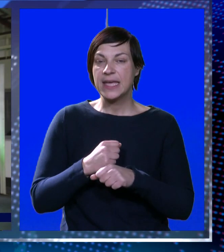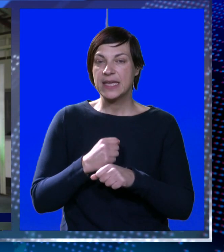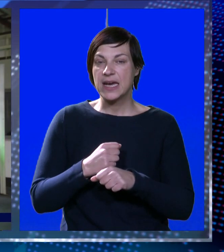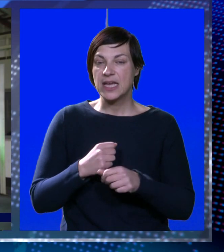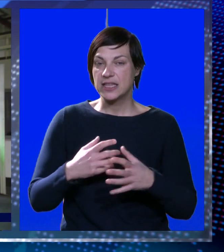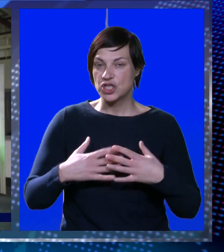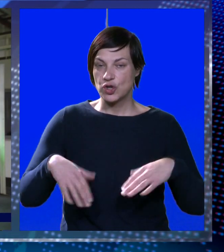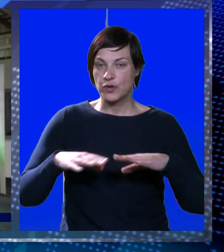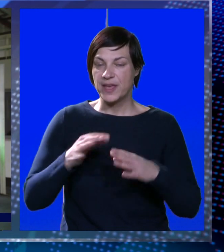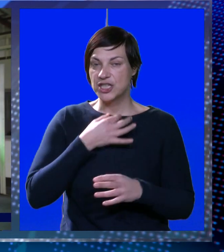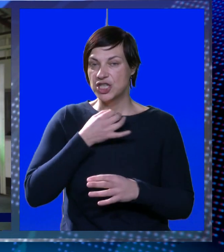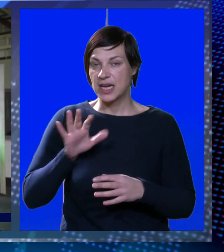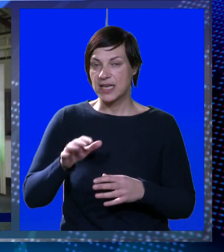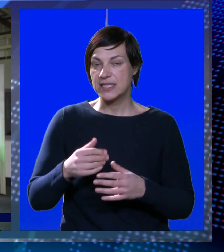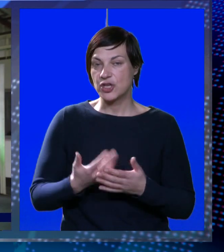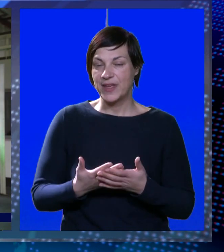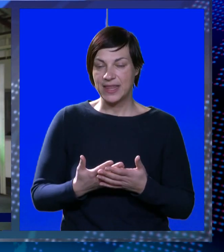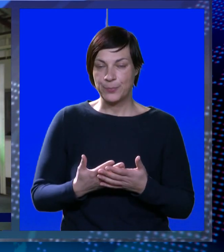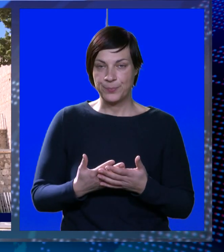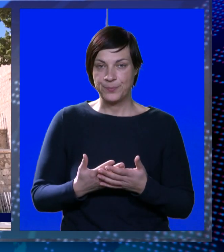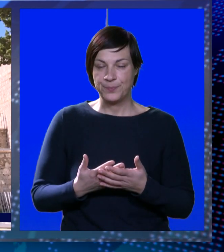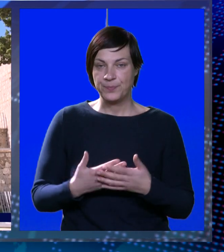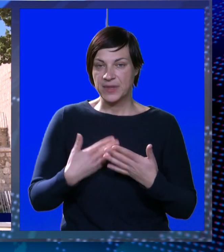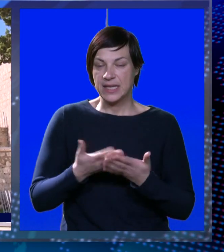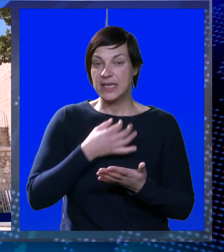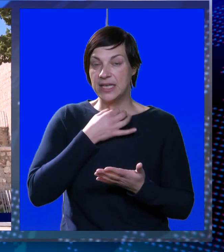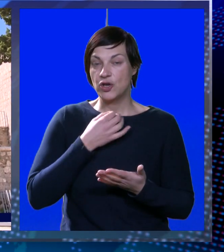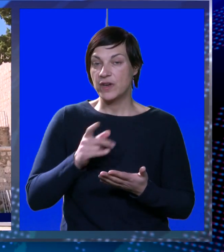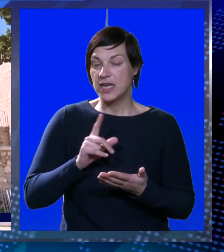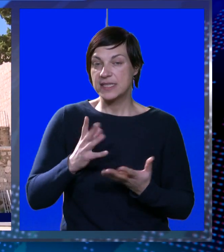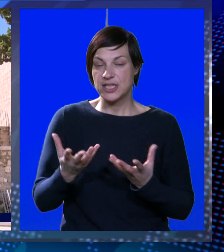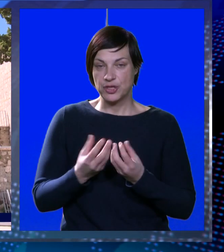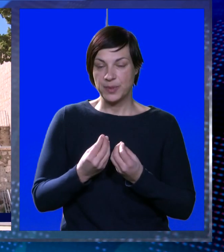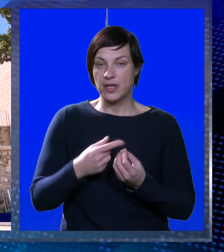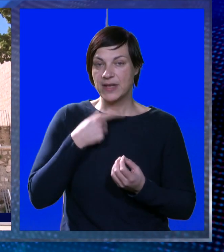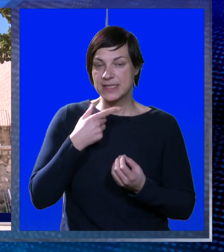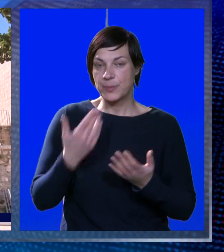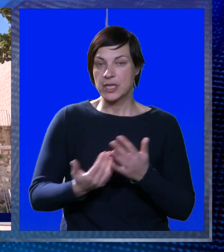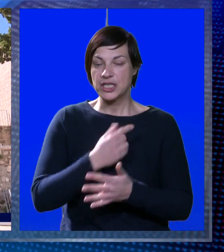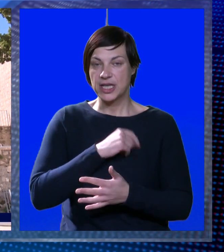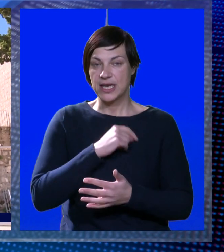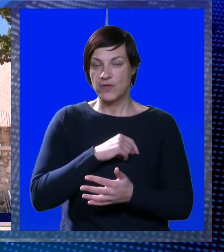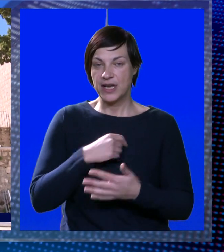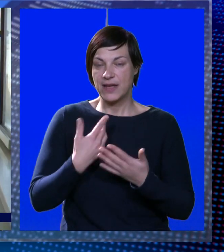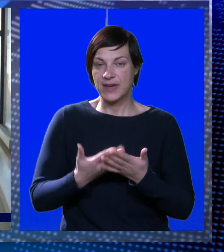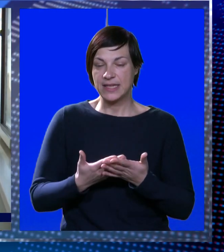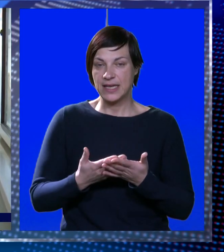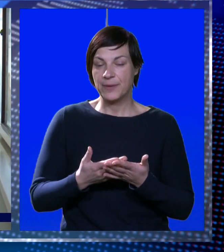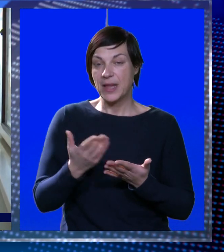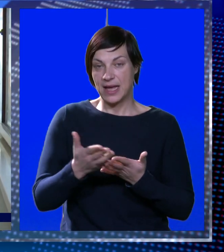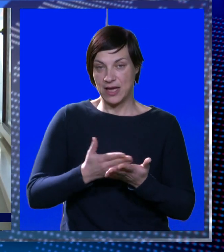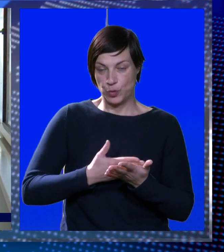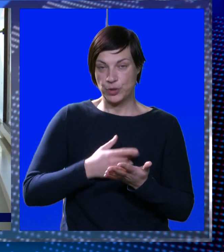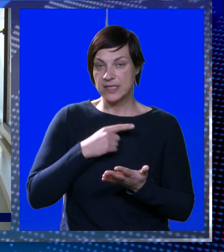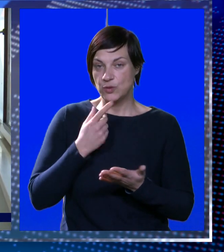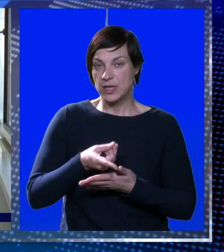i radništog vječa, glasovat za ili proti. Njihov glas pak neće biti dovoljan za proglašenje novog ravnatelja, jer